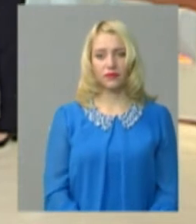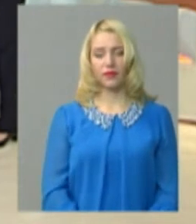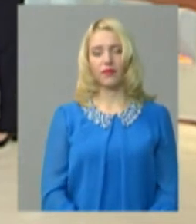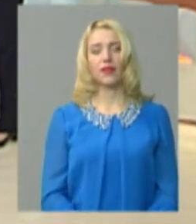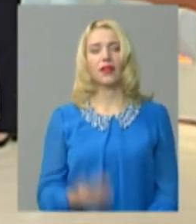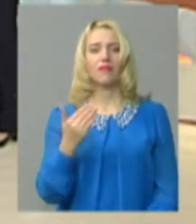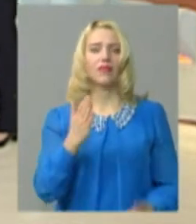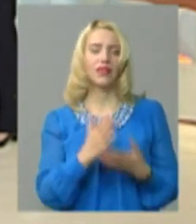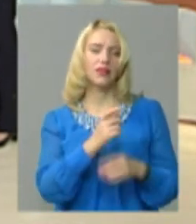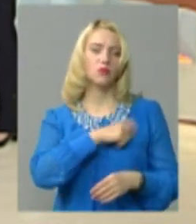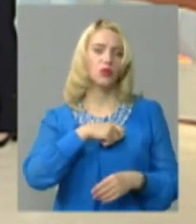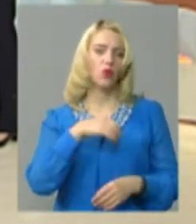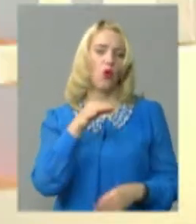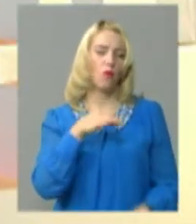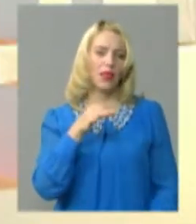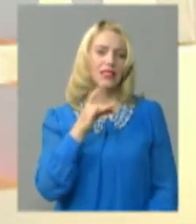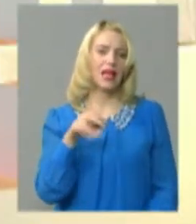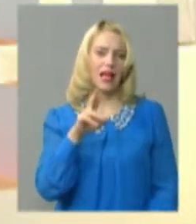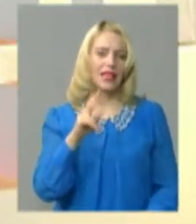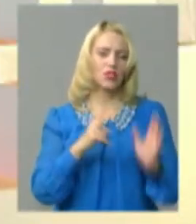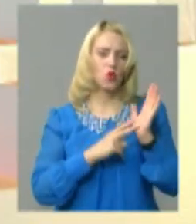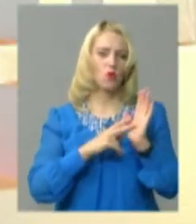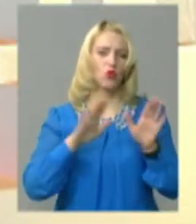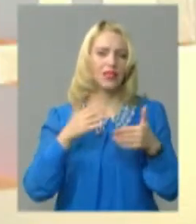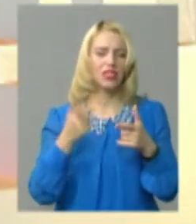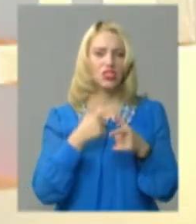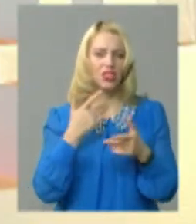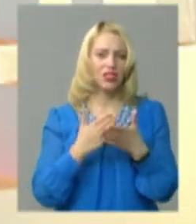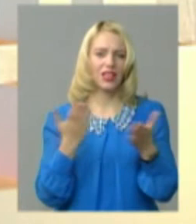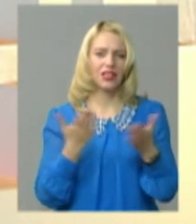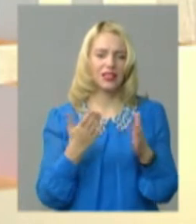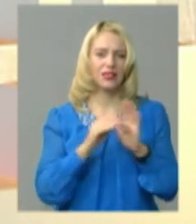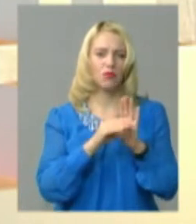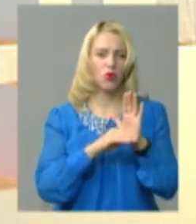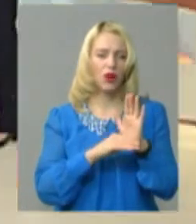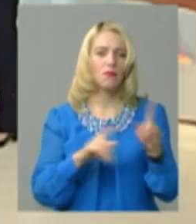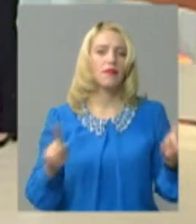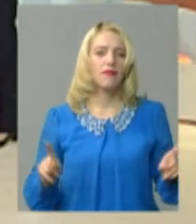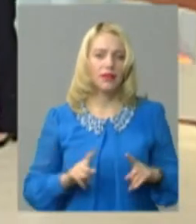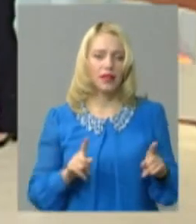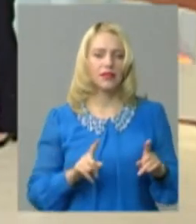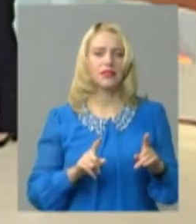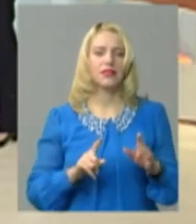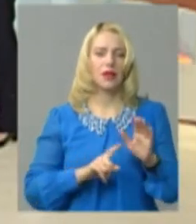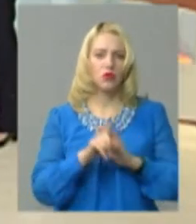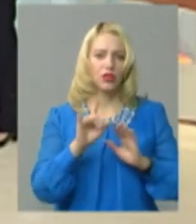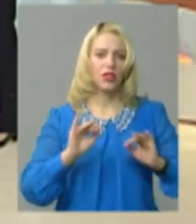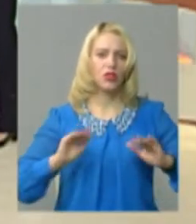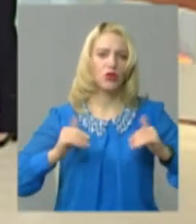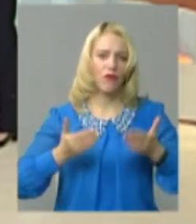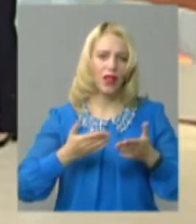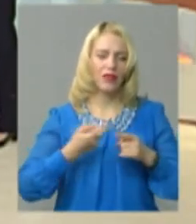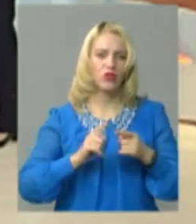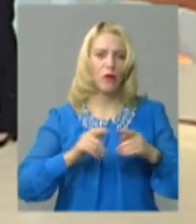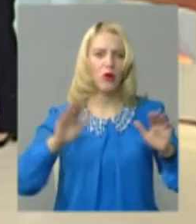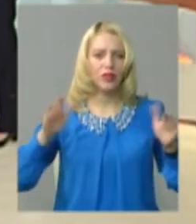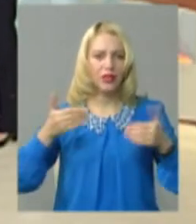Ви є депутатом обласної ради сьомого скликання. Чи є такі справи, можливо, програми, які започаткували чи ініціювали у